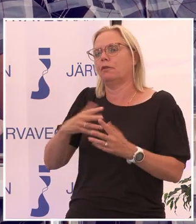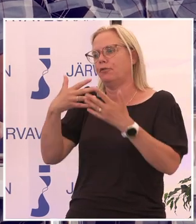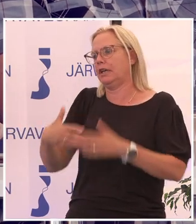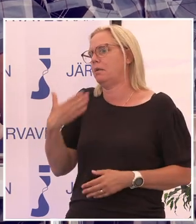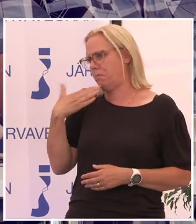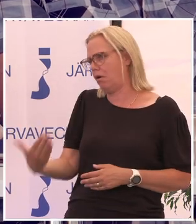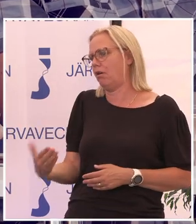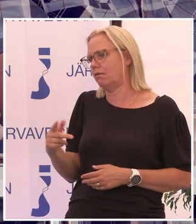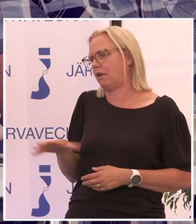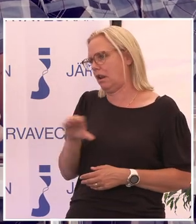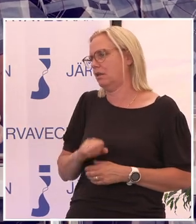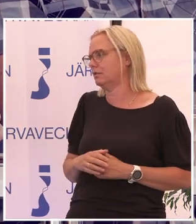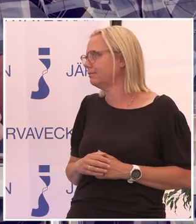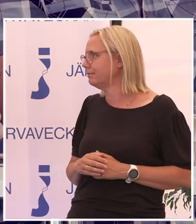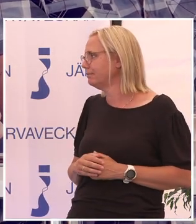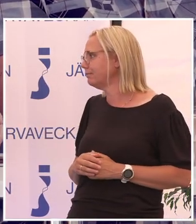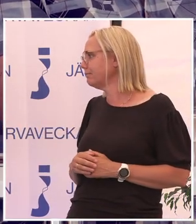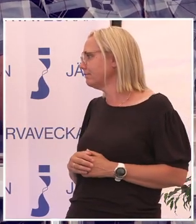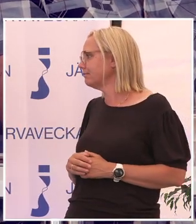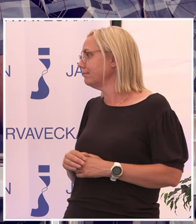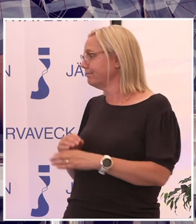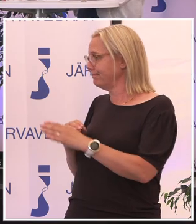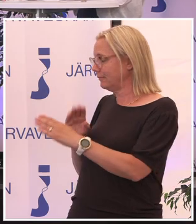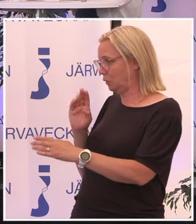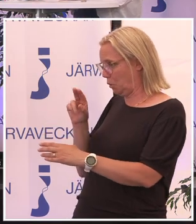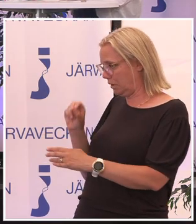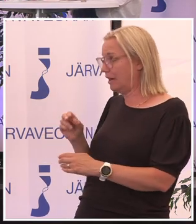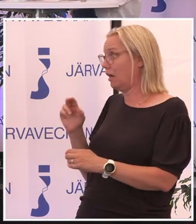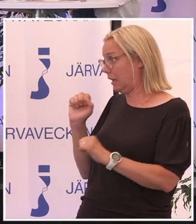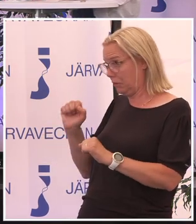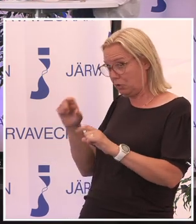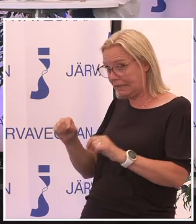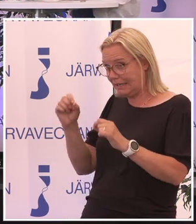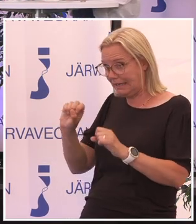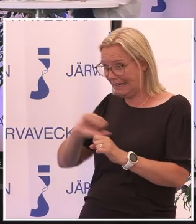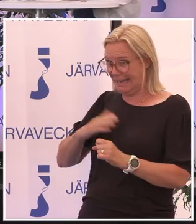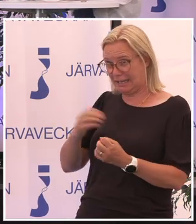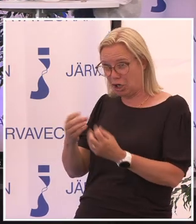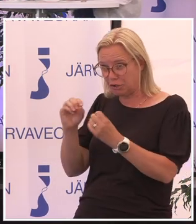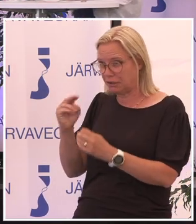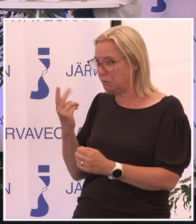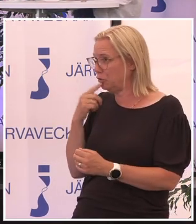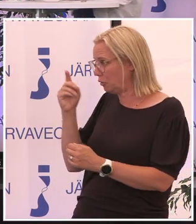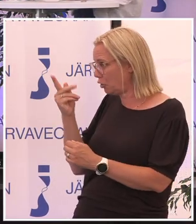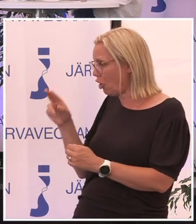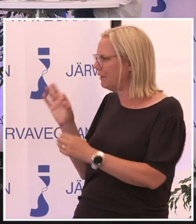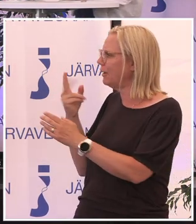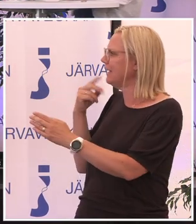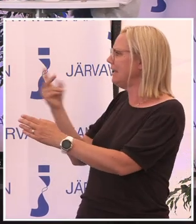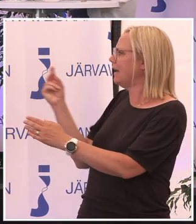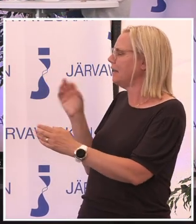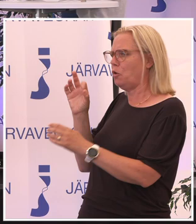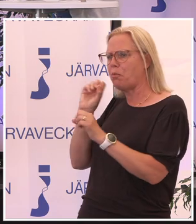helt enkelt. Att man hittar egna lösningar säger du Karin, säger ni andra? Hur påverkar det här